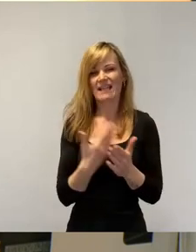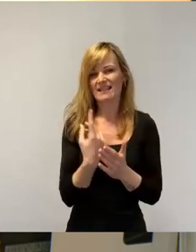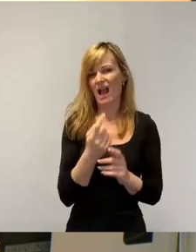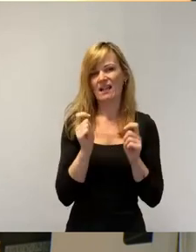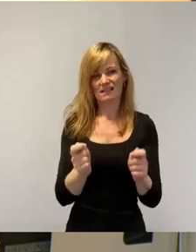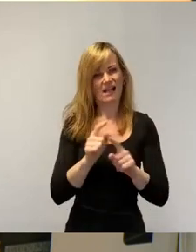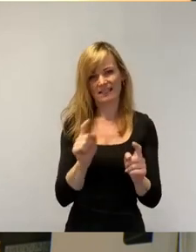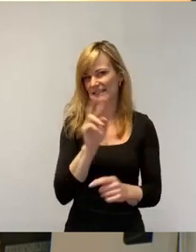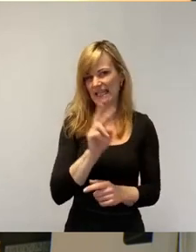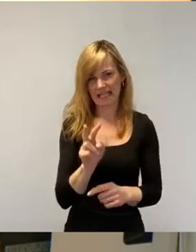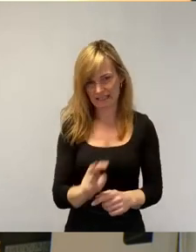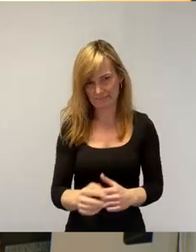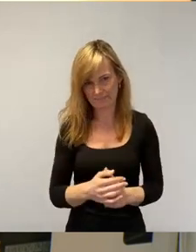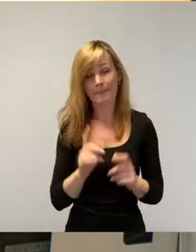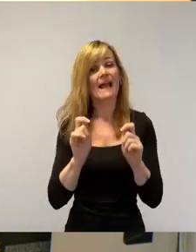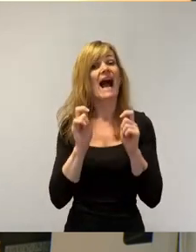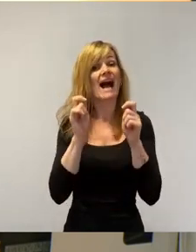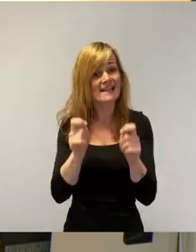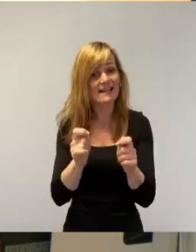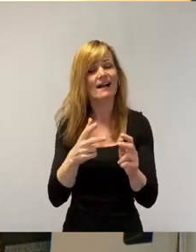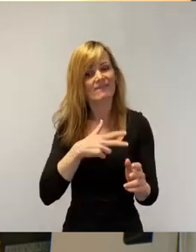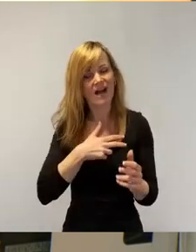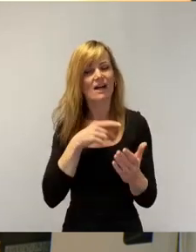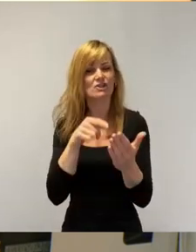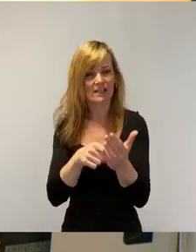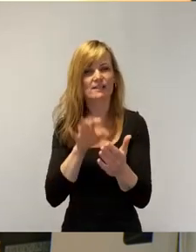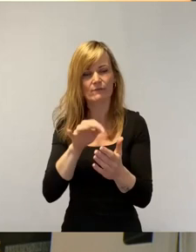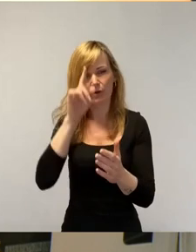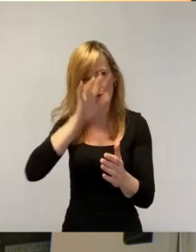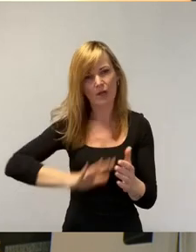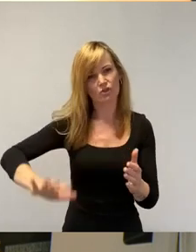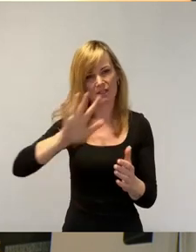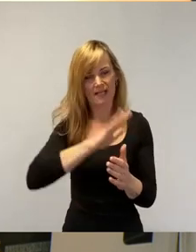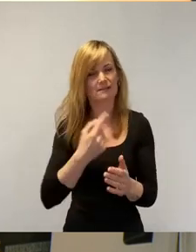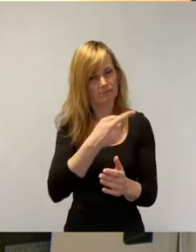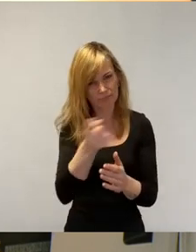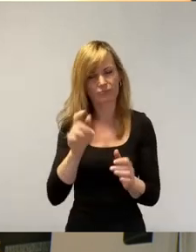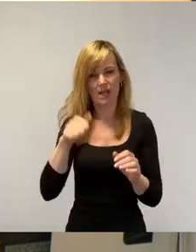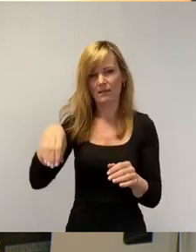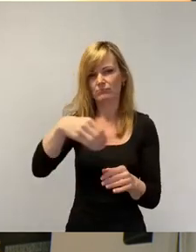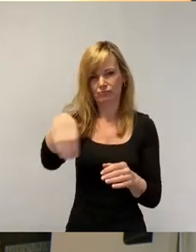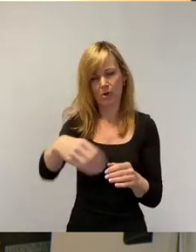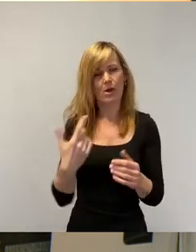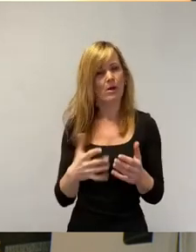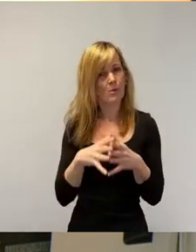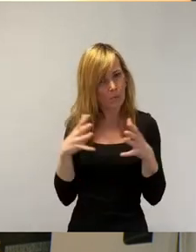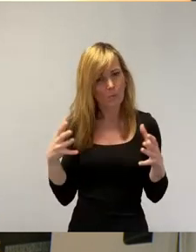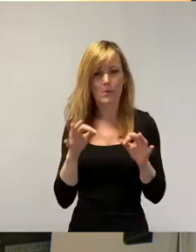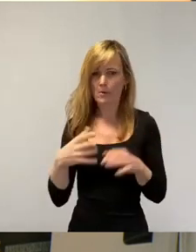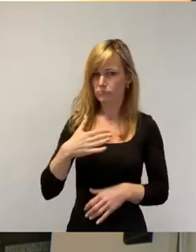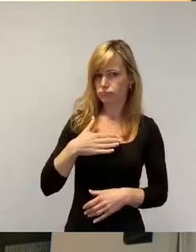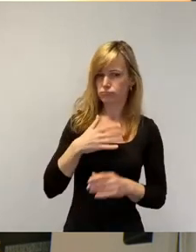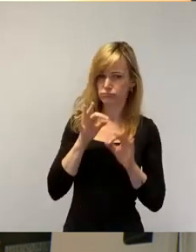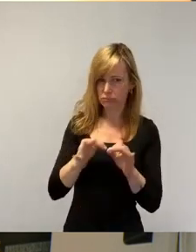Dieser Antrag gilt die Bezahlkarte in ganz Deutschland, also eine äußerst liberale und großzügige Regelung. Und wenn wir